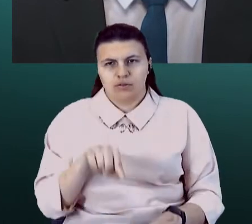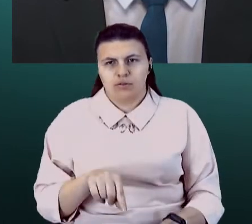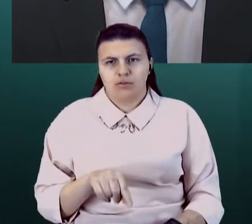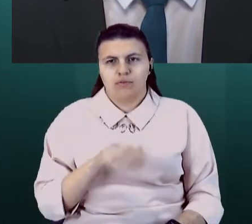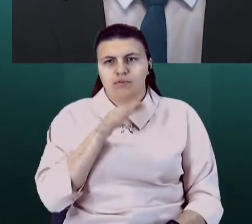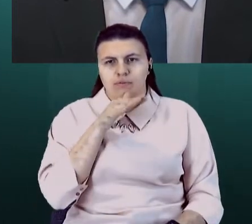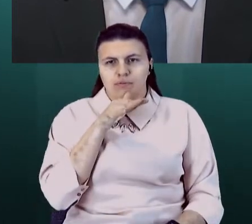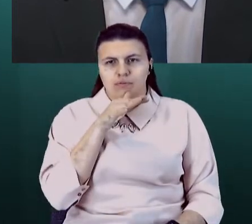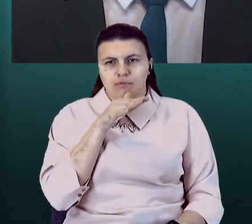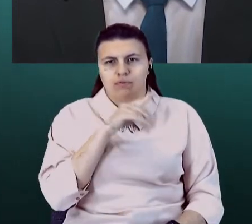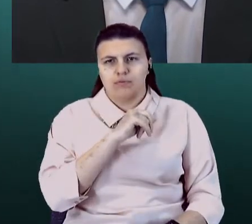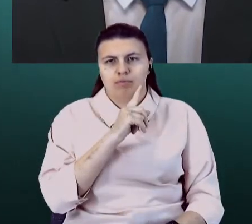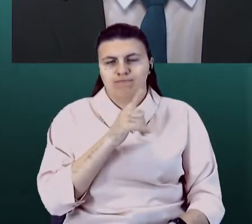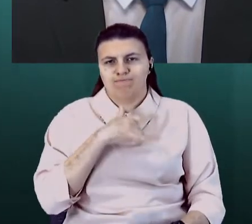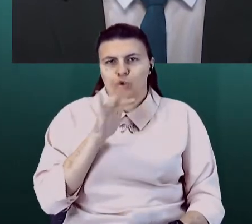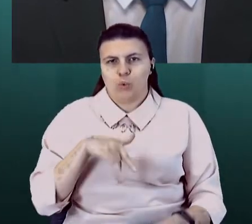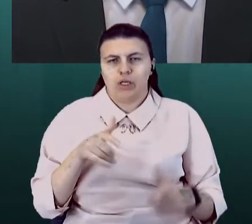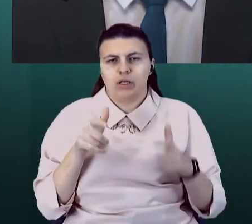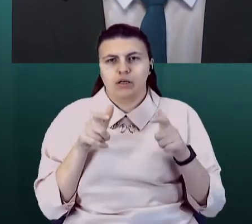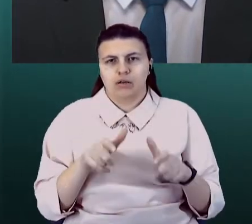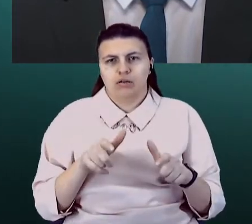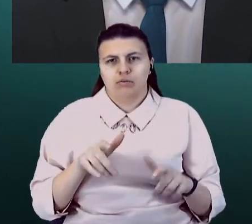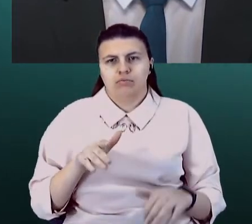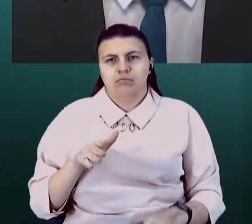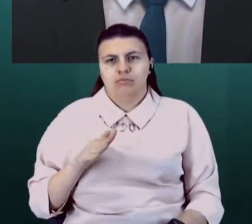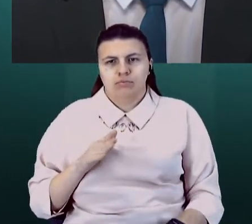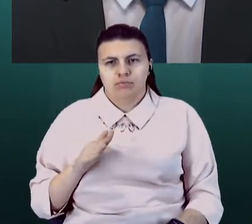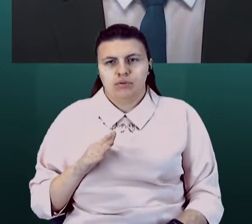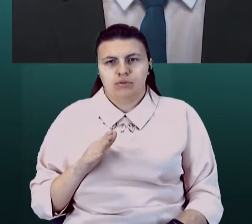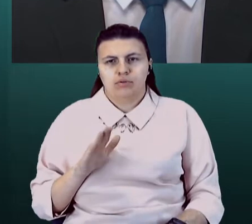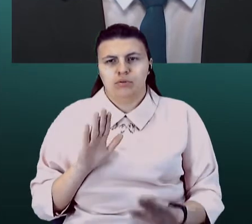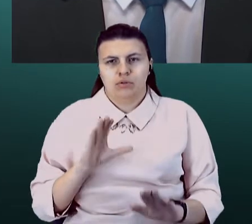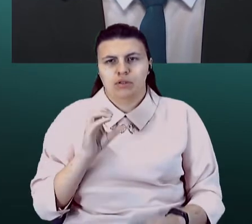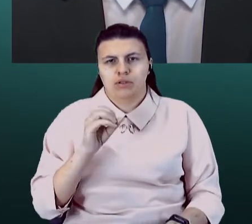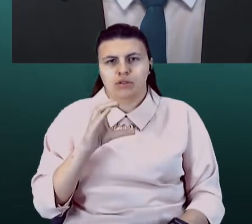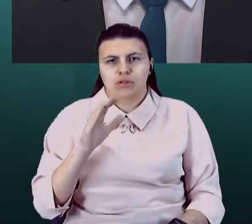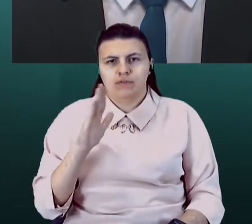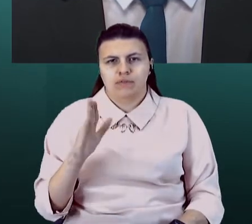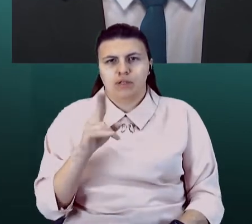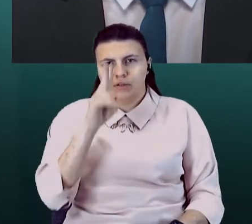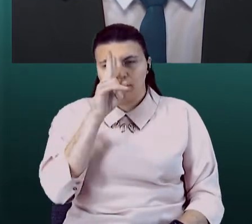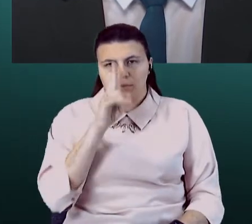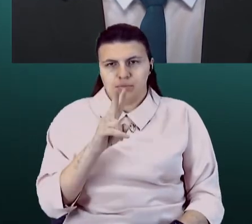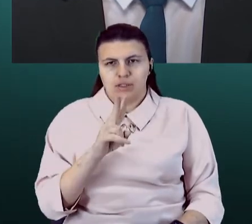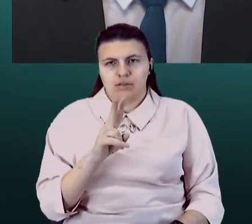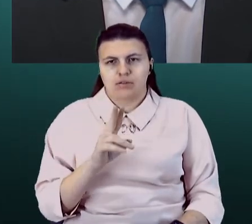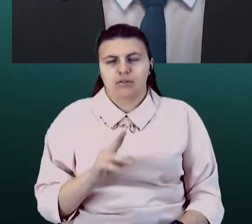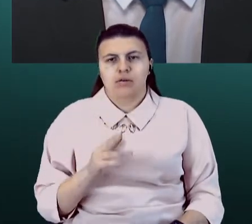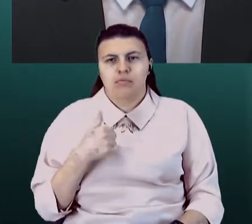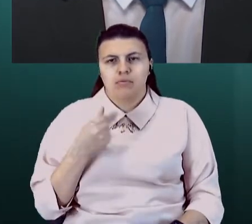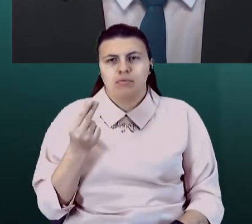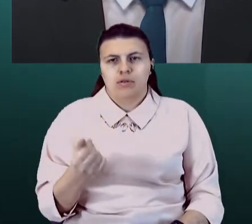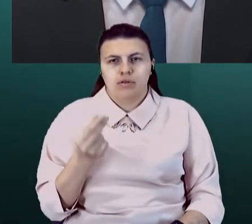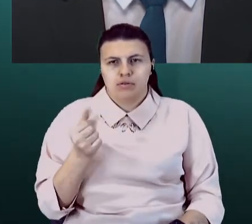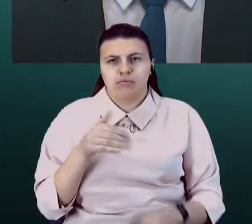весеннього карантину сняли тільки ЕСВС на 2 місяця, тобто говоря, ми платили полність